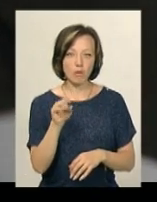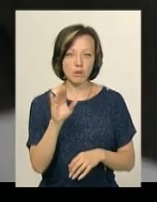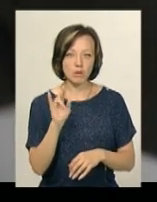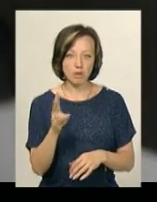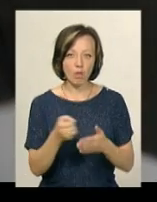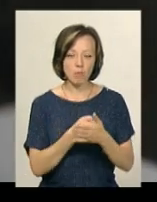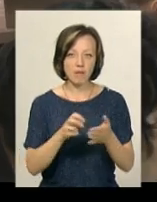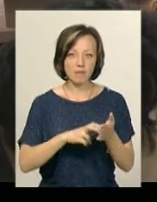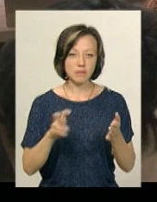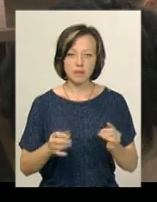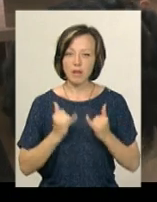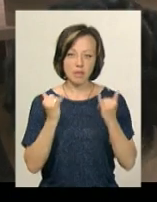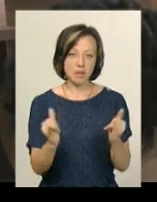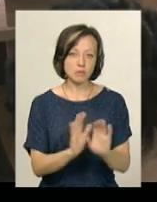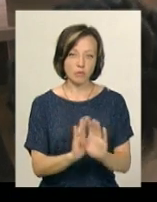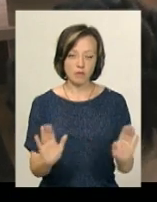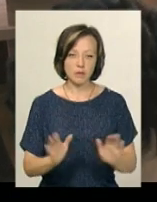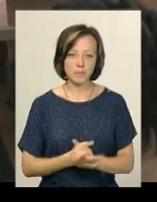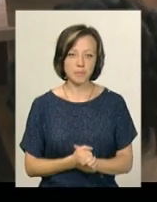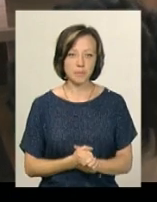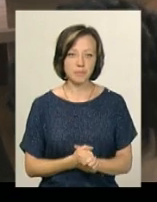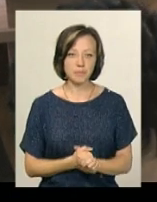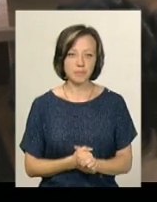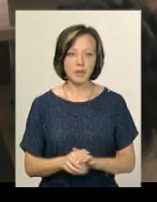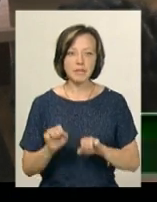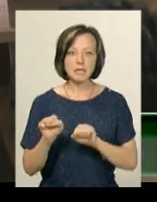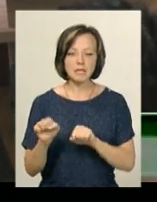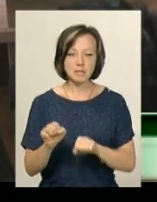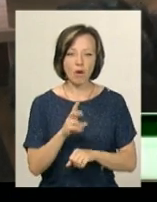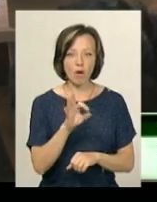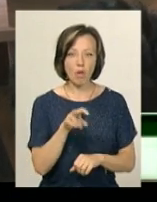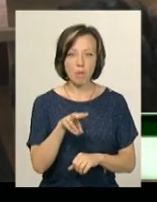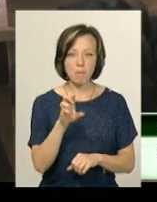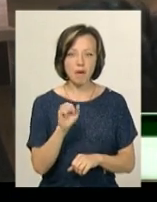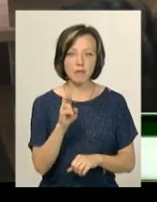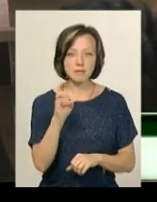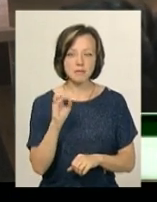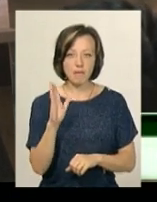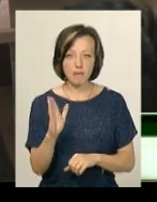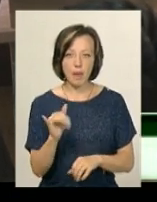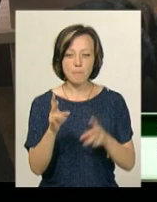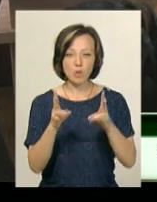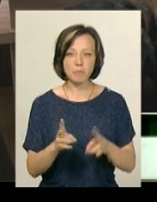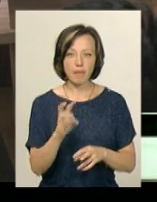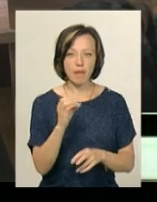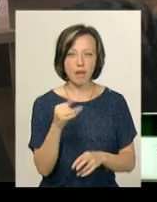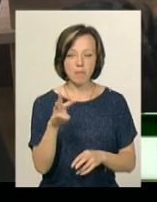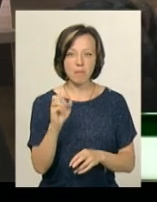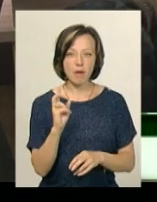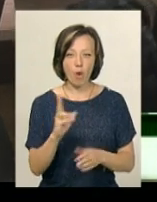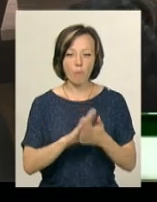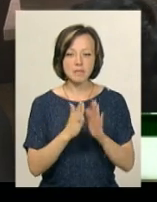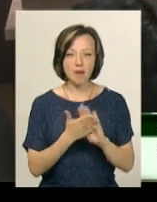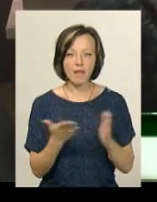клопотання про відвід не задовольнила. Захисник колбанців та потерпілий Неймак обставин, які в силу